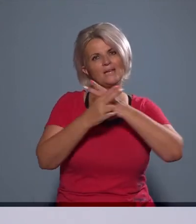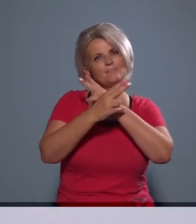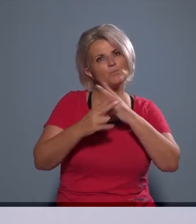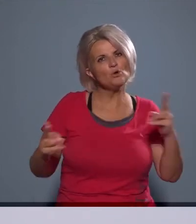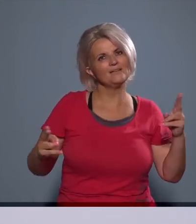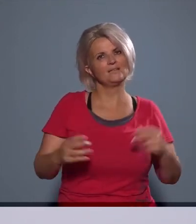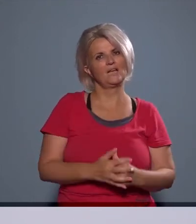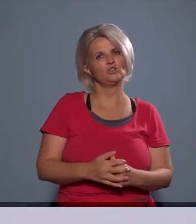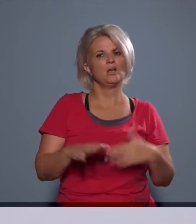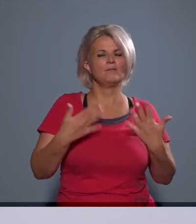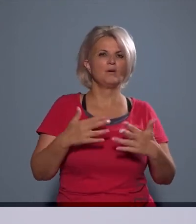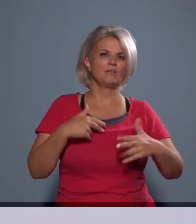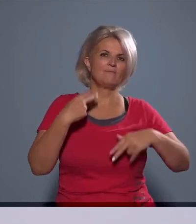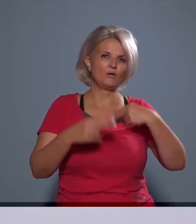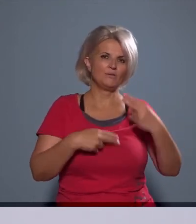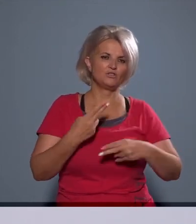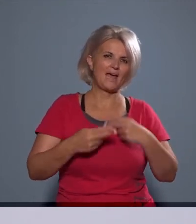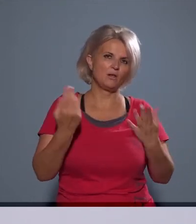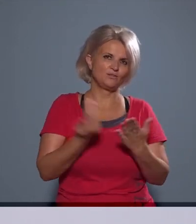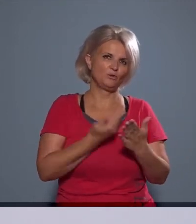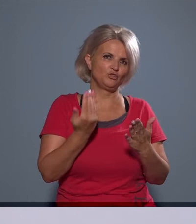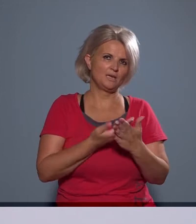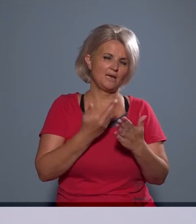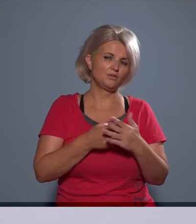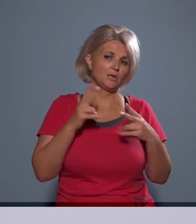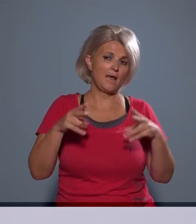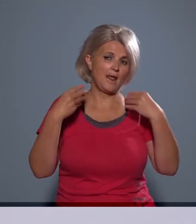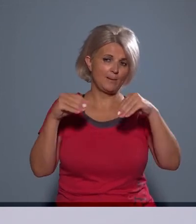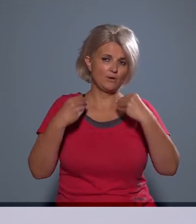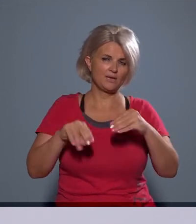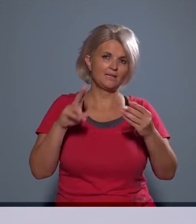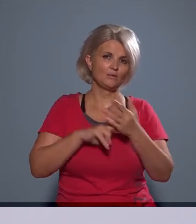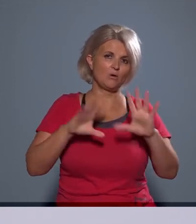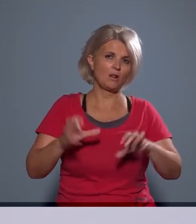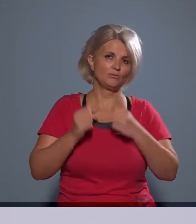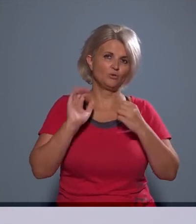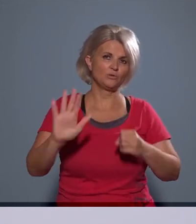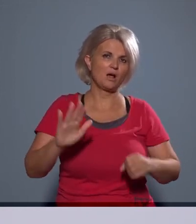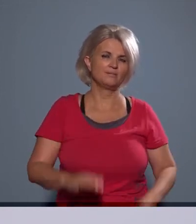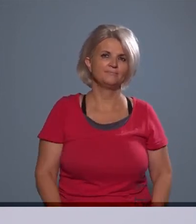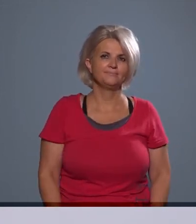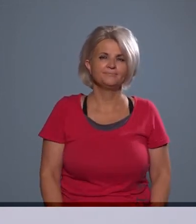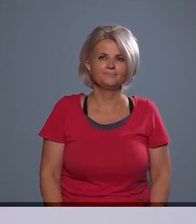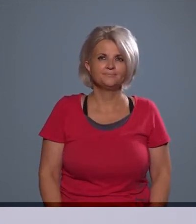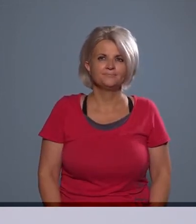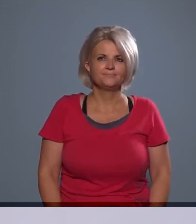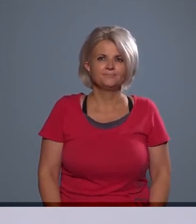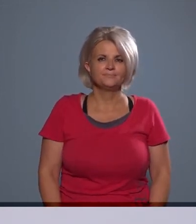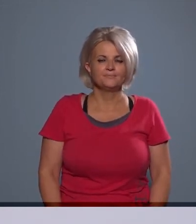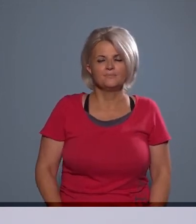vagy a felülvizsgálatnak a szükségességét megértesse a jogalkotóval. És hát persze az egyedi